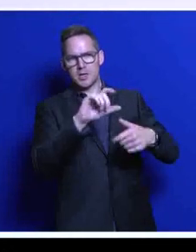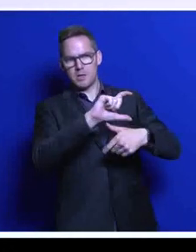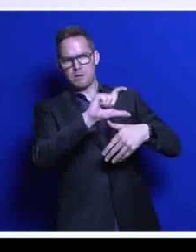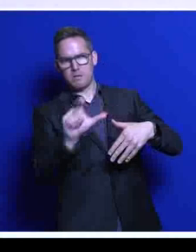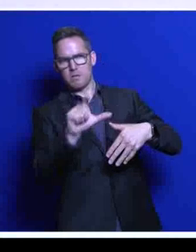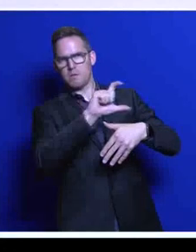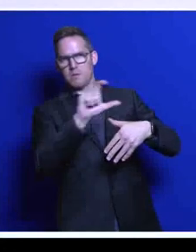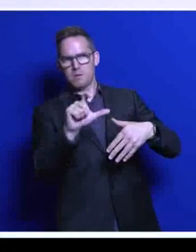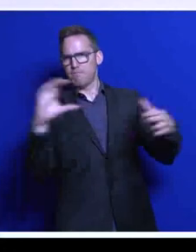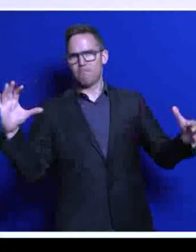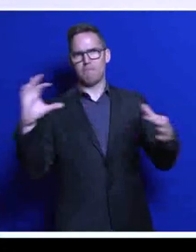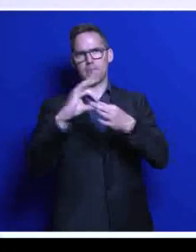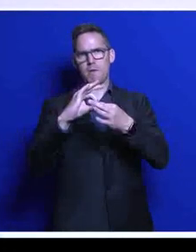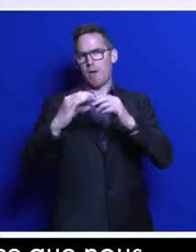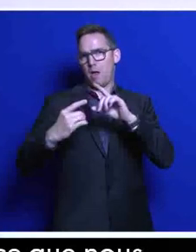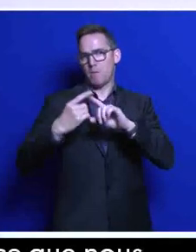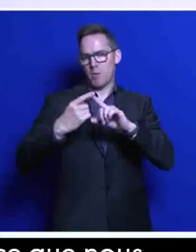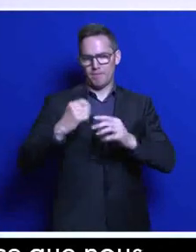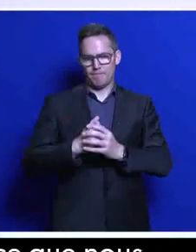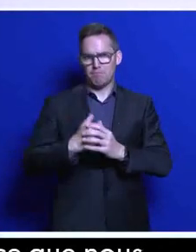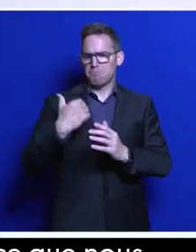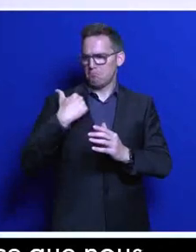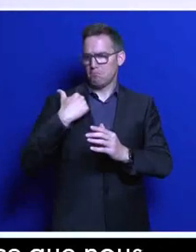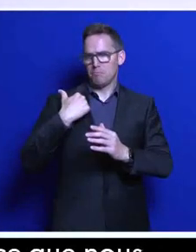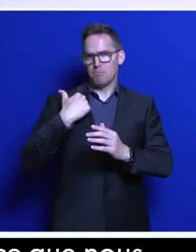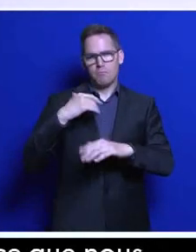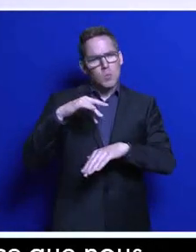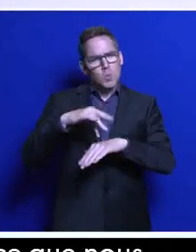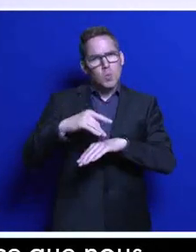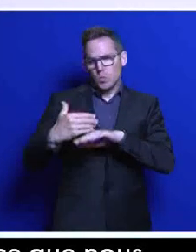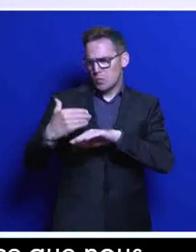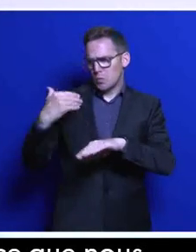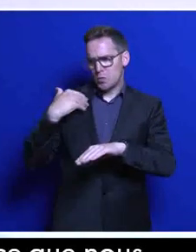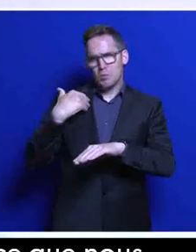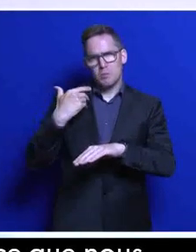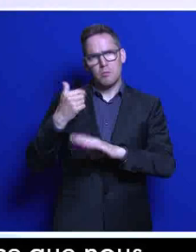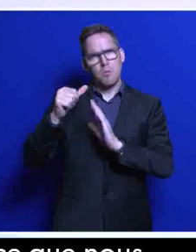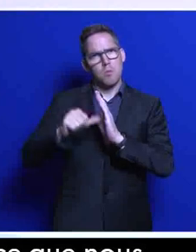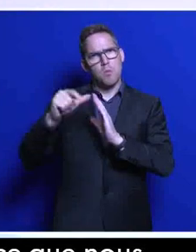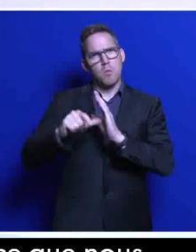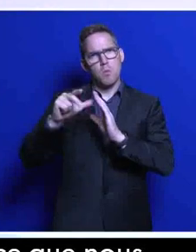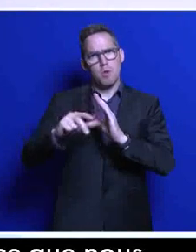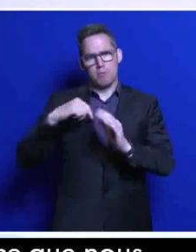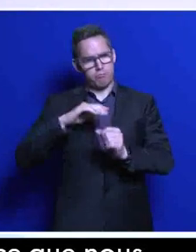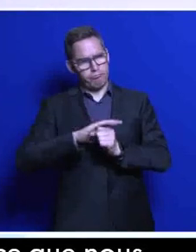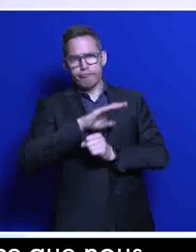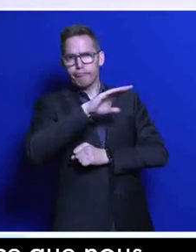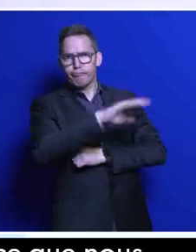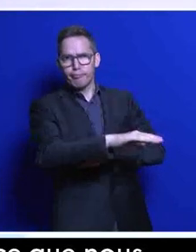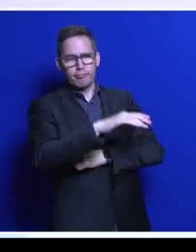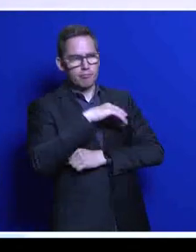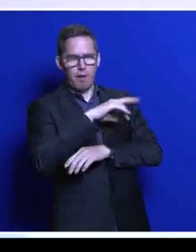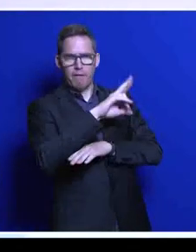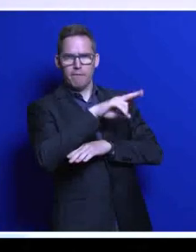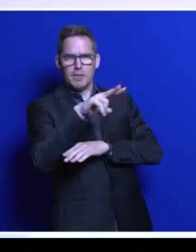J'ai eu l'occasion il y a quelques mois de faire une tournée dans un certain nombre de ces États. Je